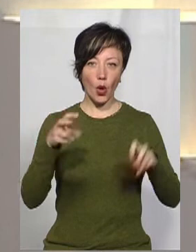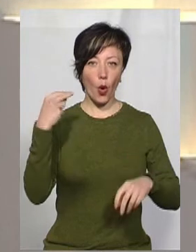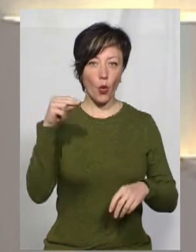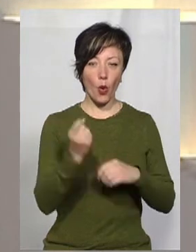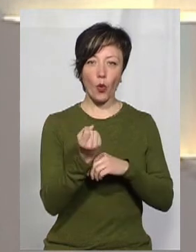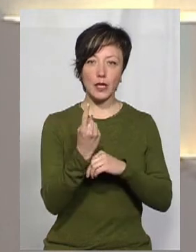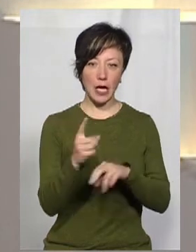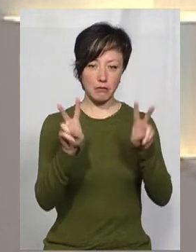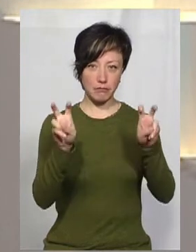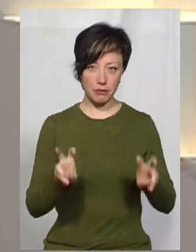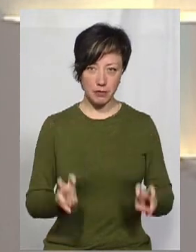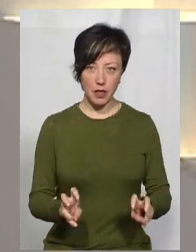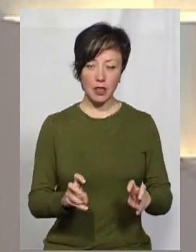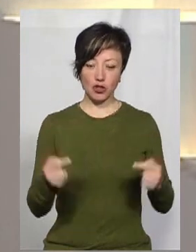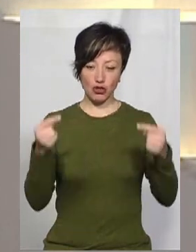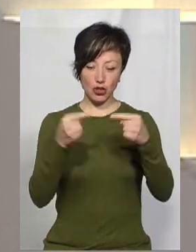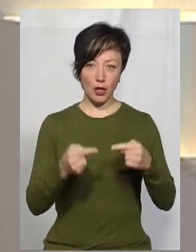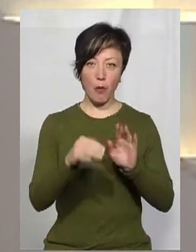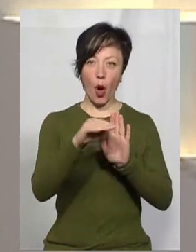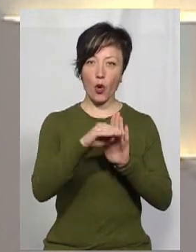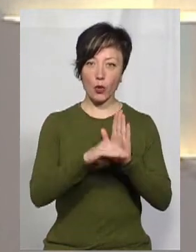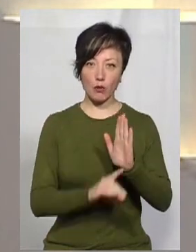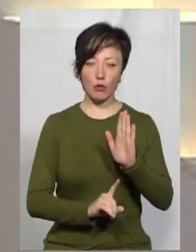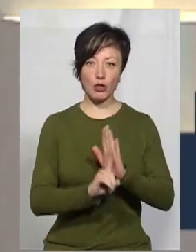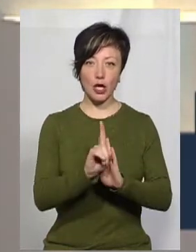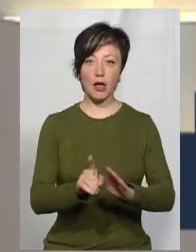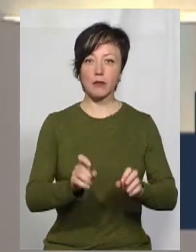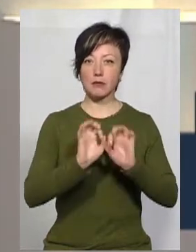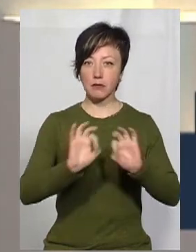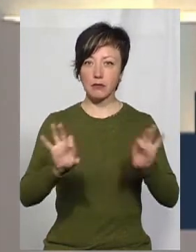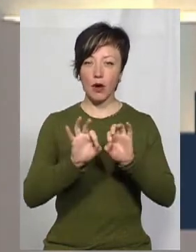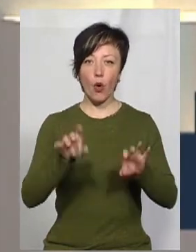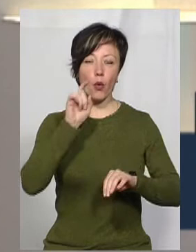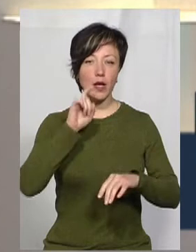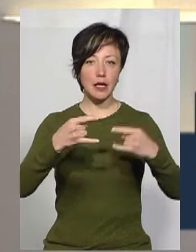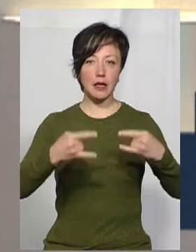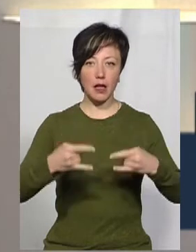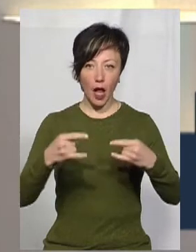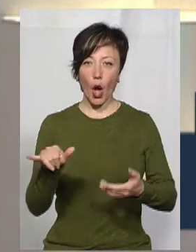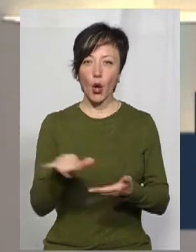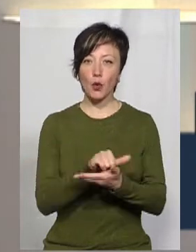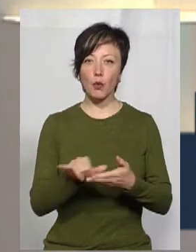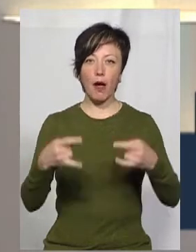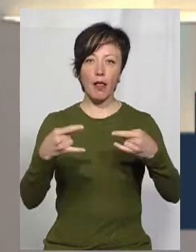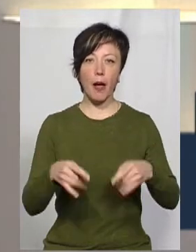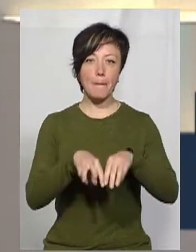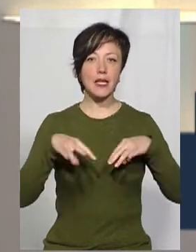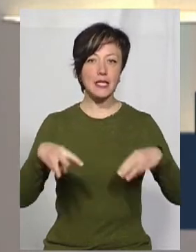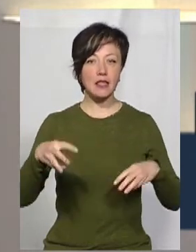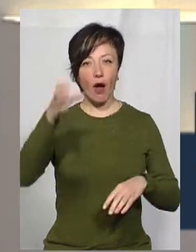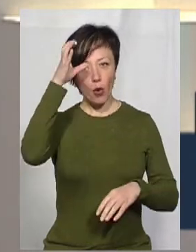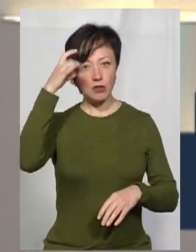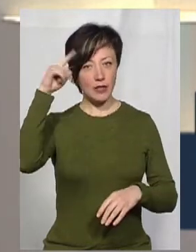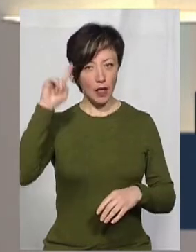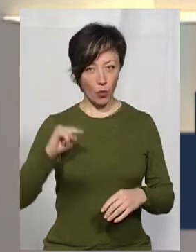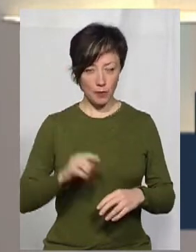11 шкільних предметів за чітким розкладом почали транслювати українські телеканали, а також YouTube-канал Міністерства освіти та